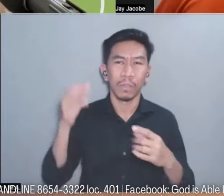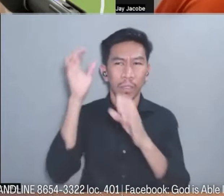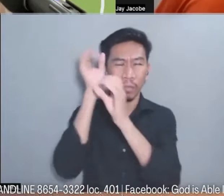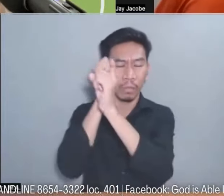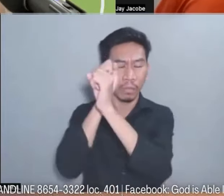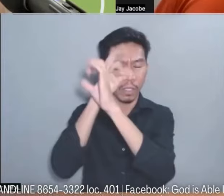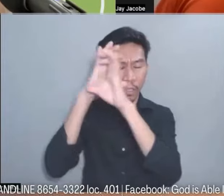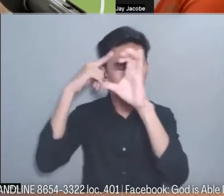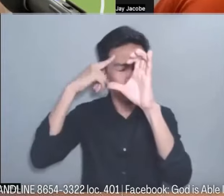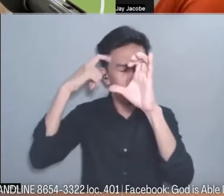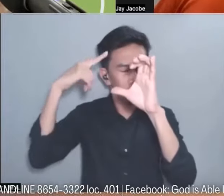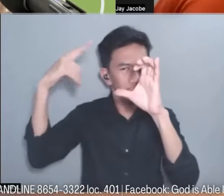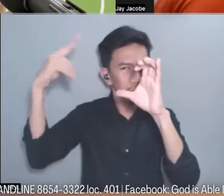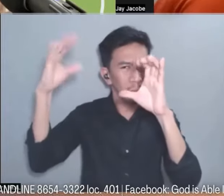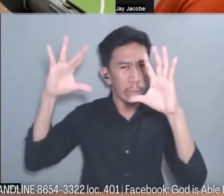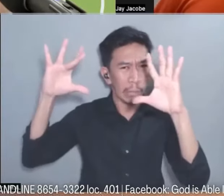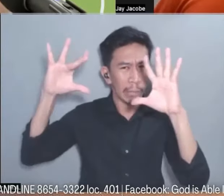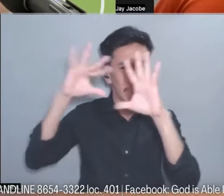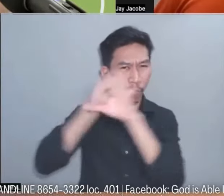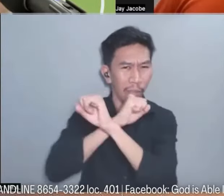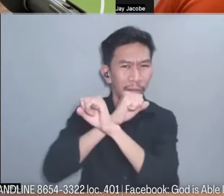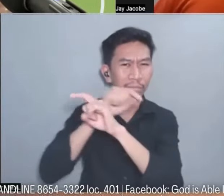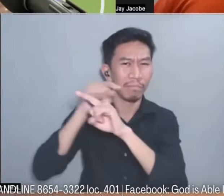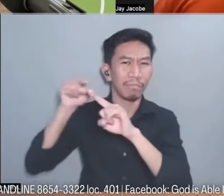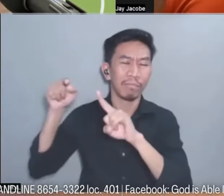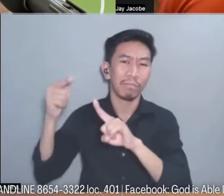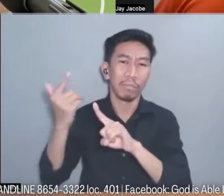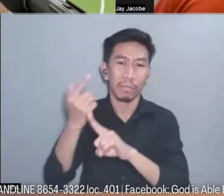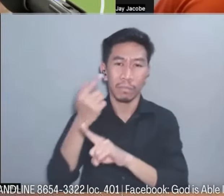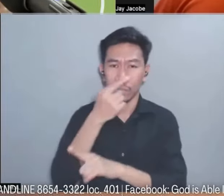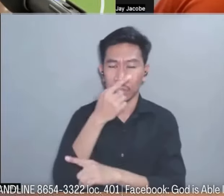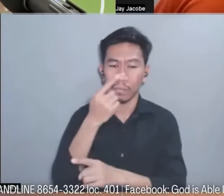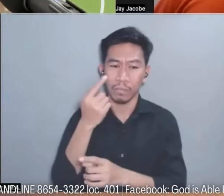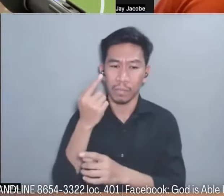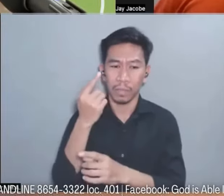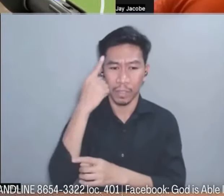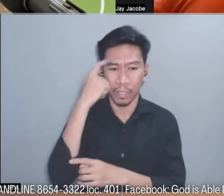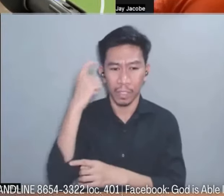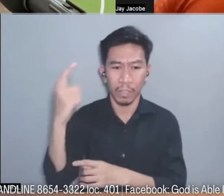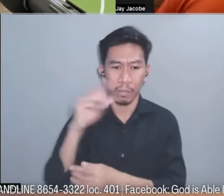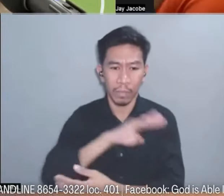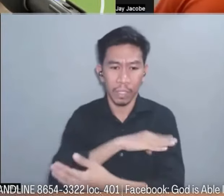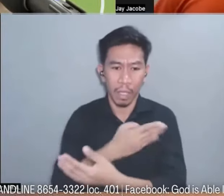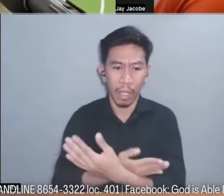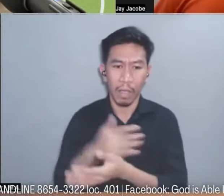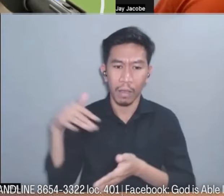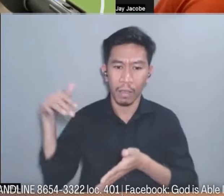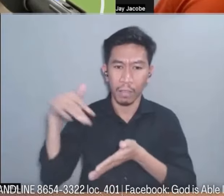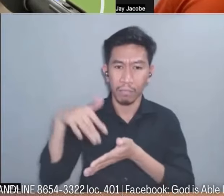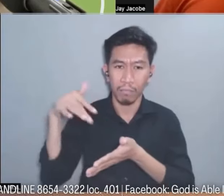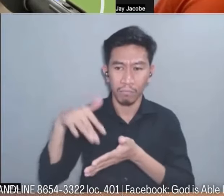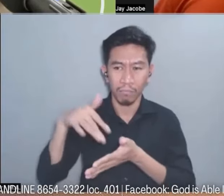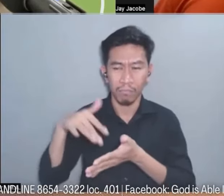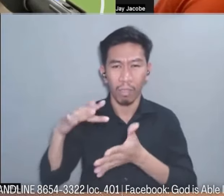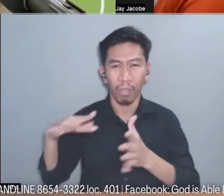anak na makapagtapos ng pag-aaral dahil wala walang trabaho po so ang nangyari po